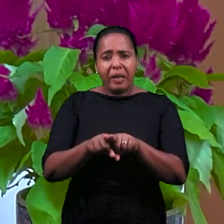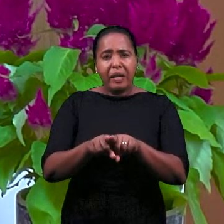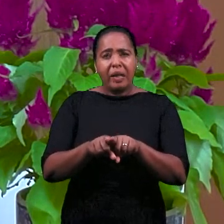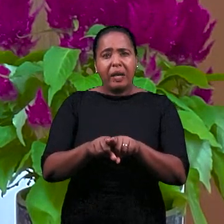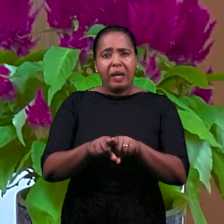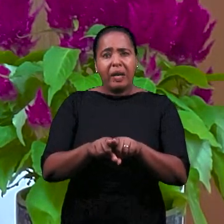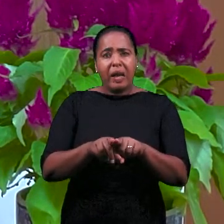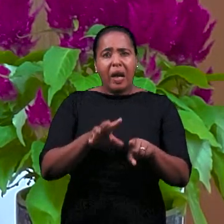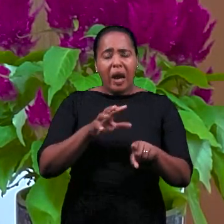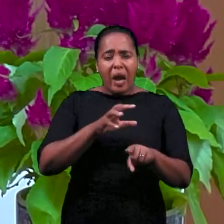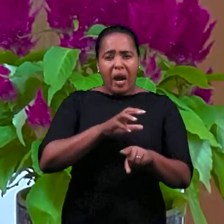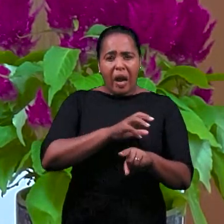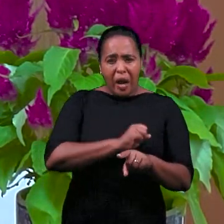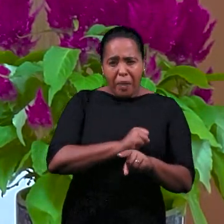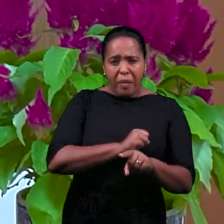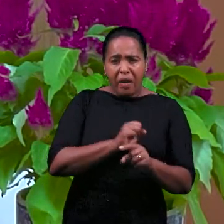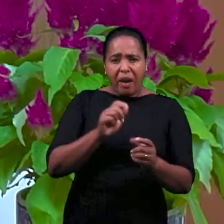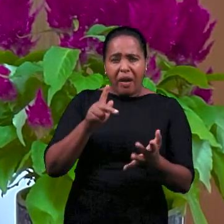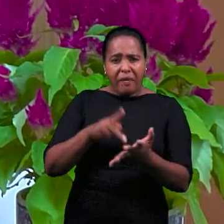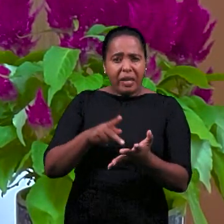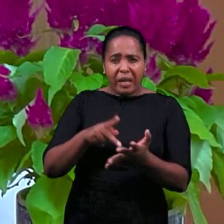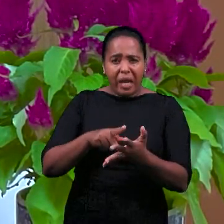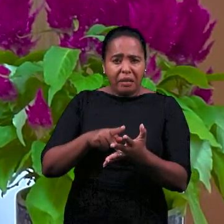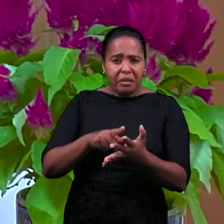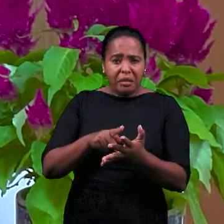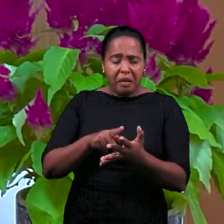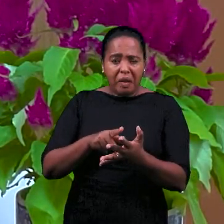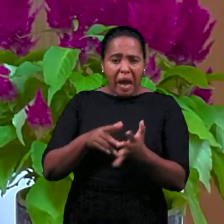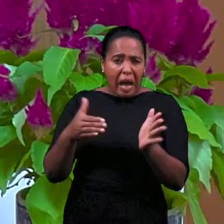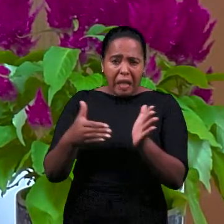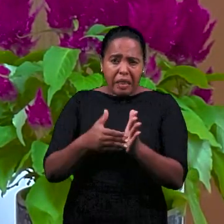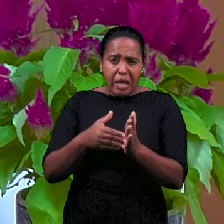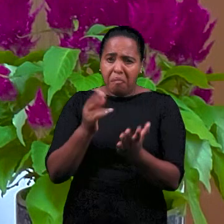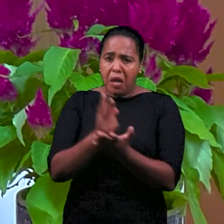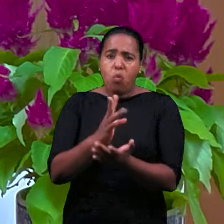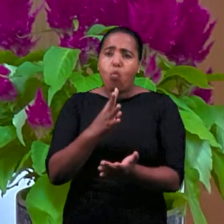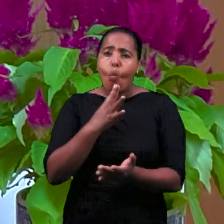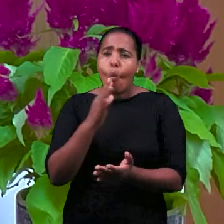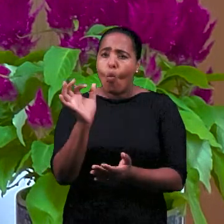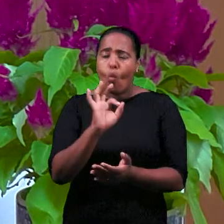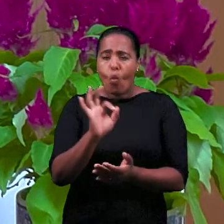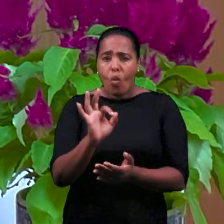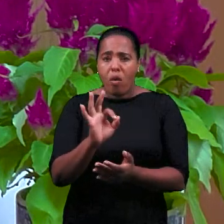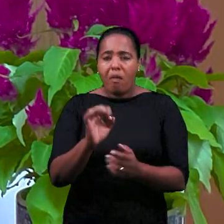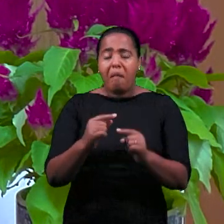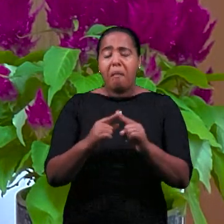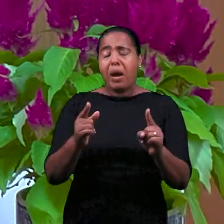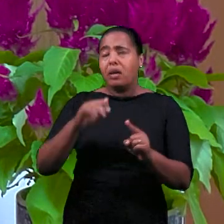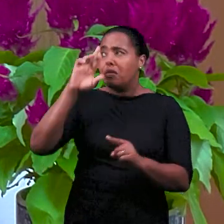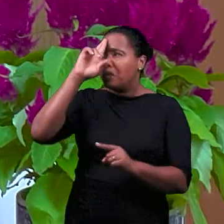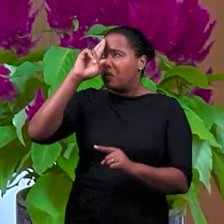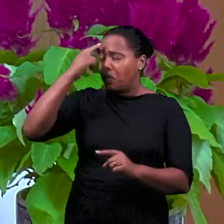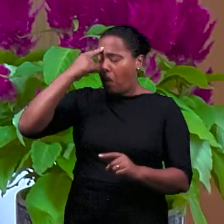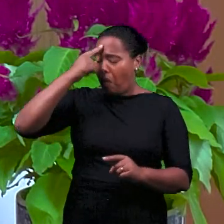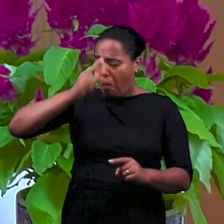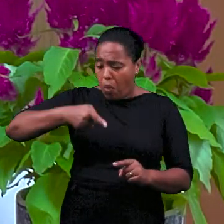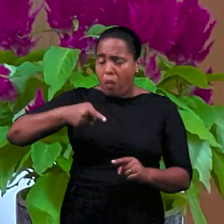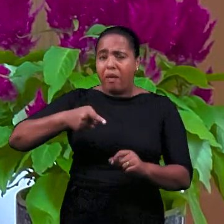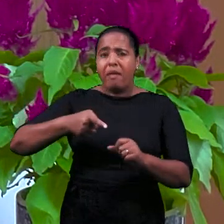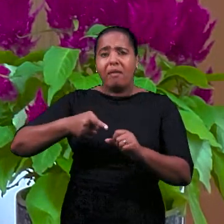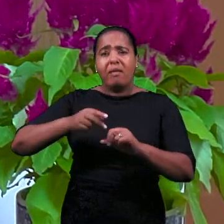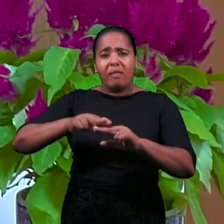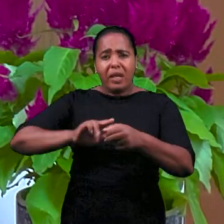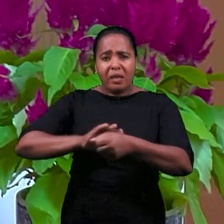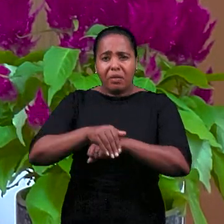хотят познать истину настоящую, которые любят истину, не зная ее. И мы